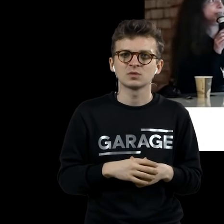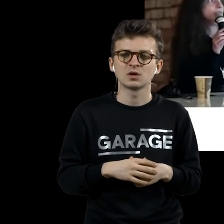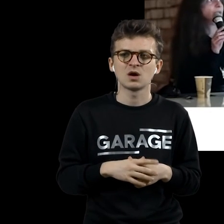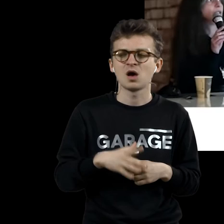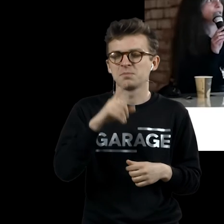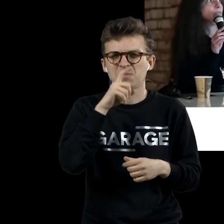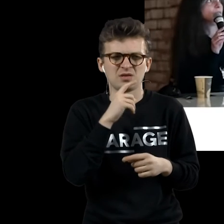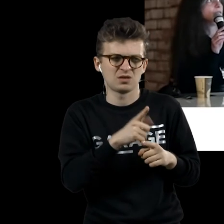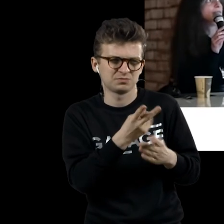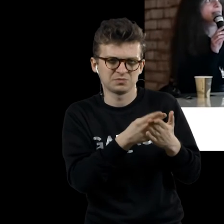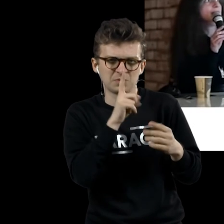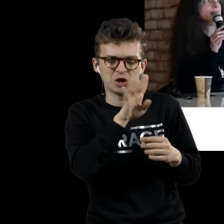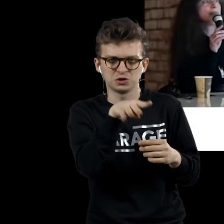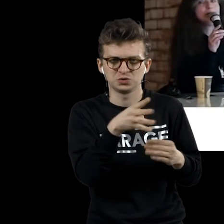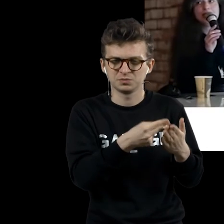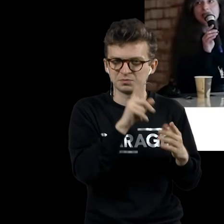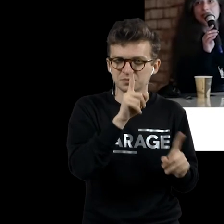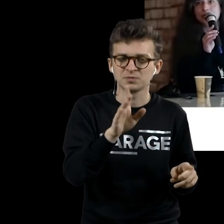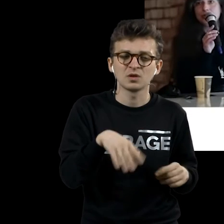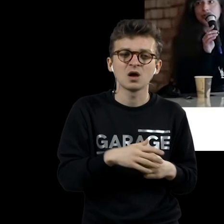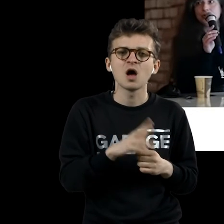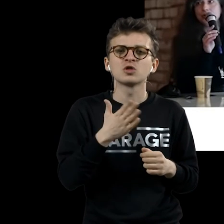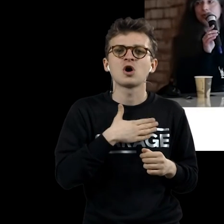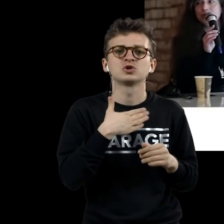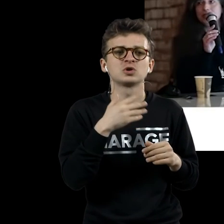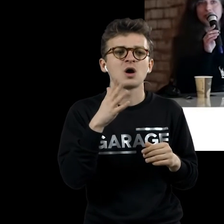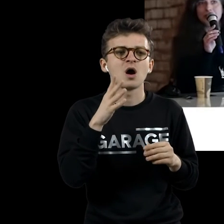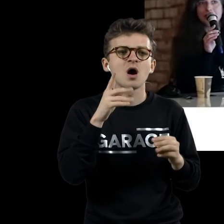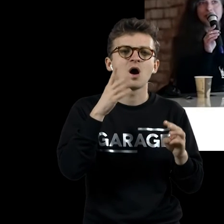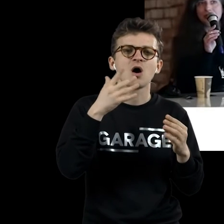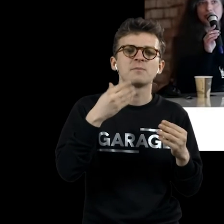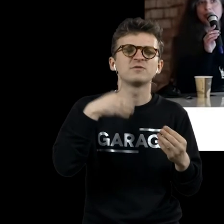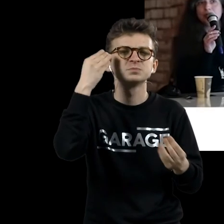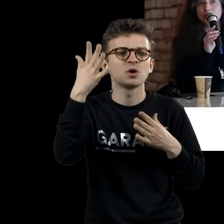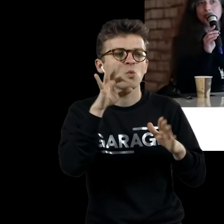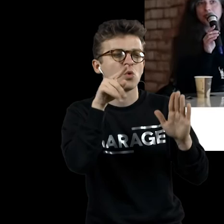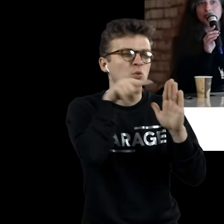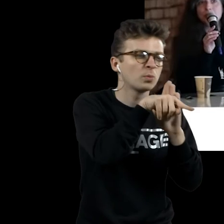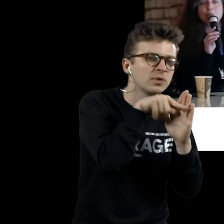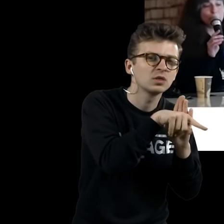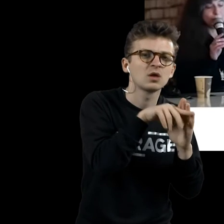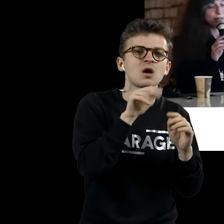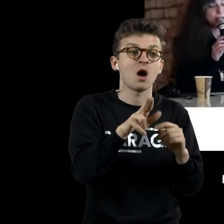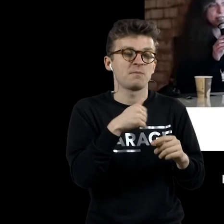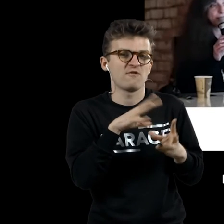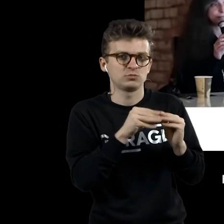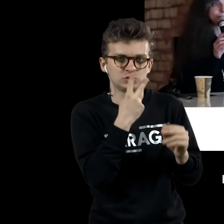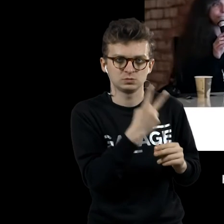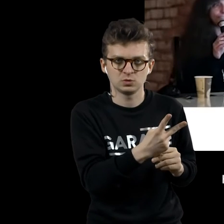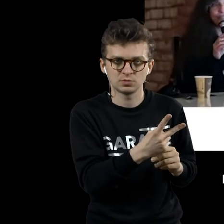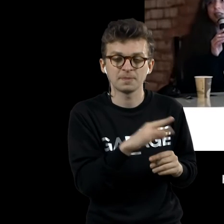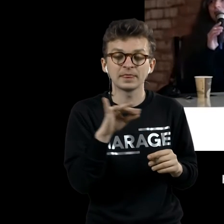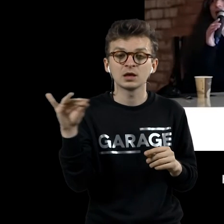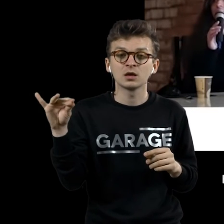нарисованная вот такая вот решетка. Как меняется наше ощущение глубины, как меняется... как мы смотрим. И